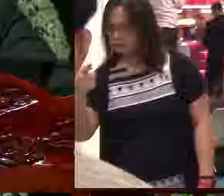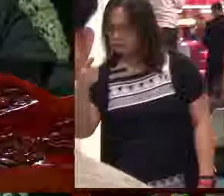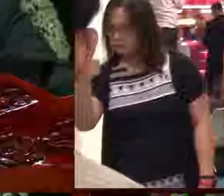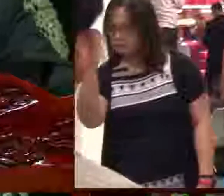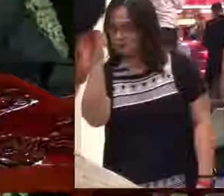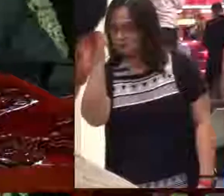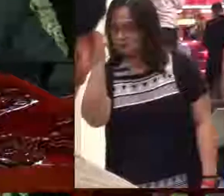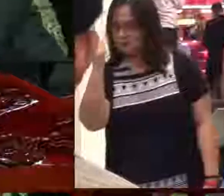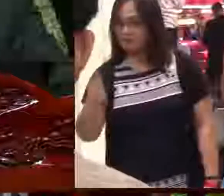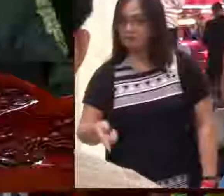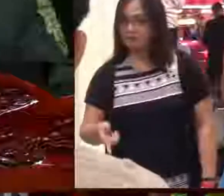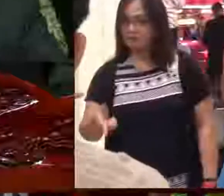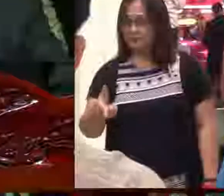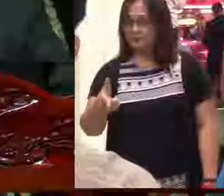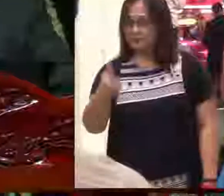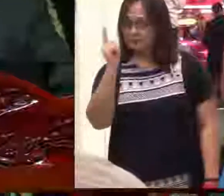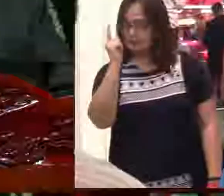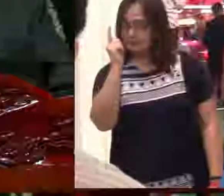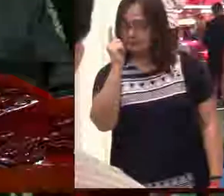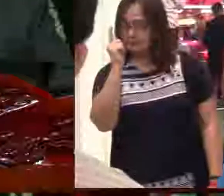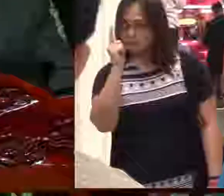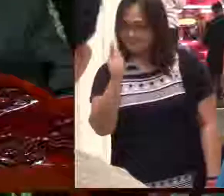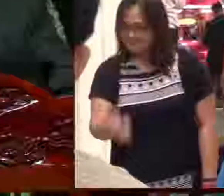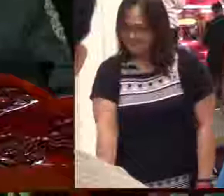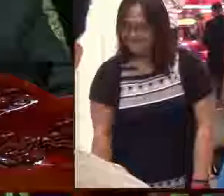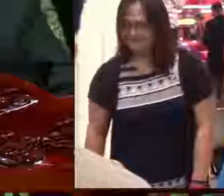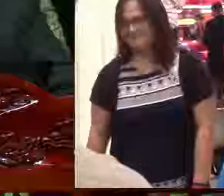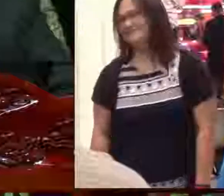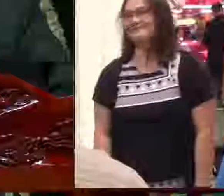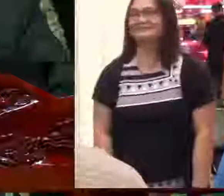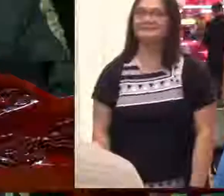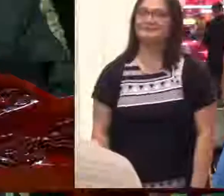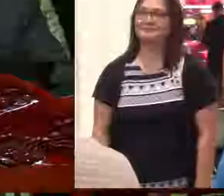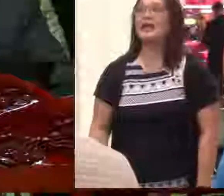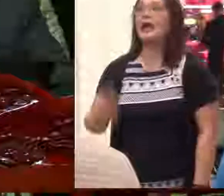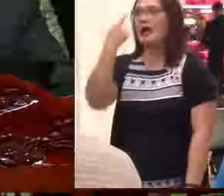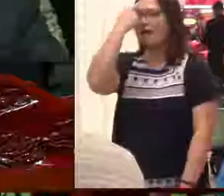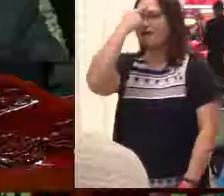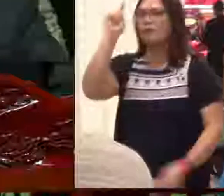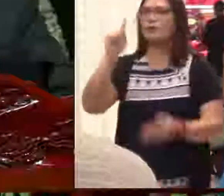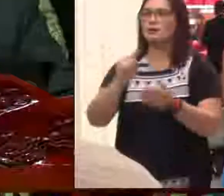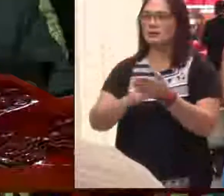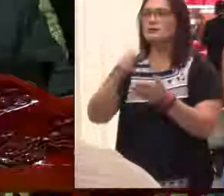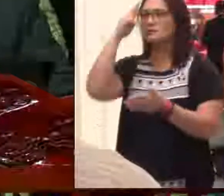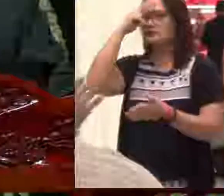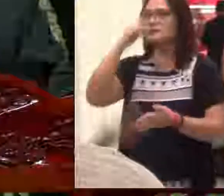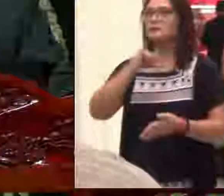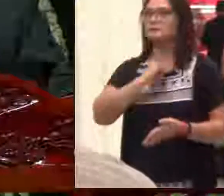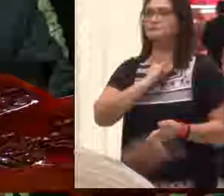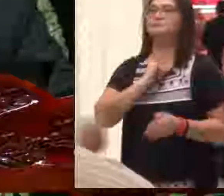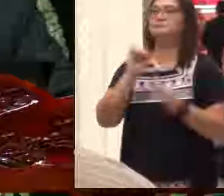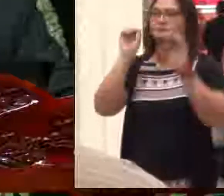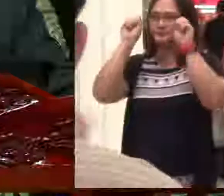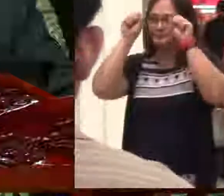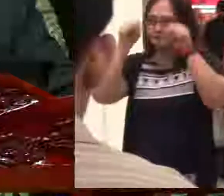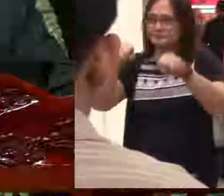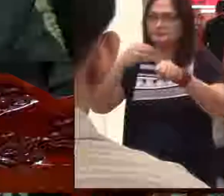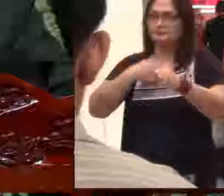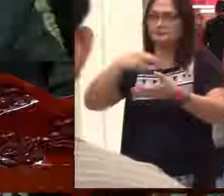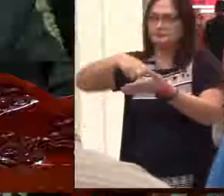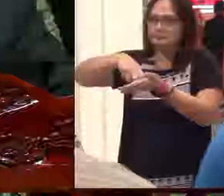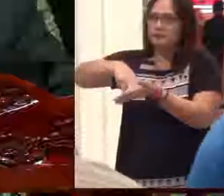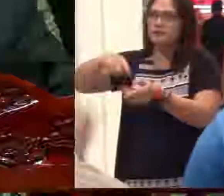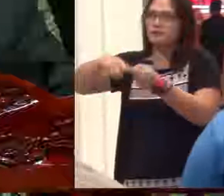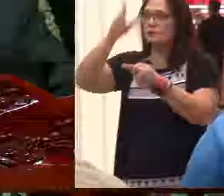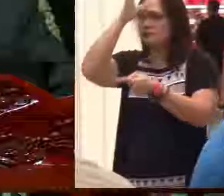ng Panginoon. Ang sinasabi ni Apostle Pablo ay ganito. For this cause I bow my knees unto the Father of